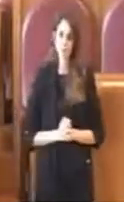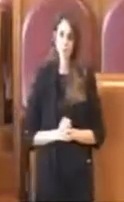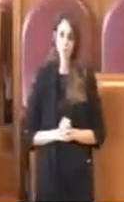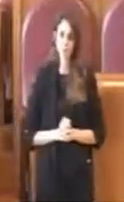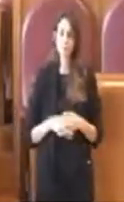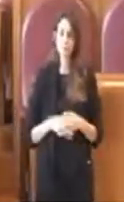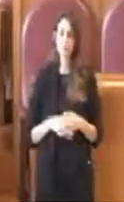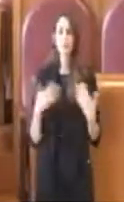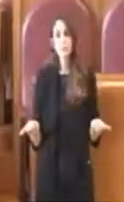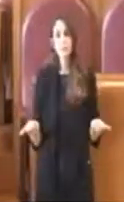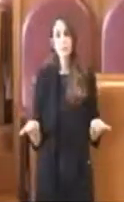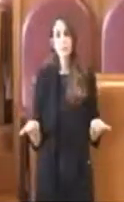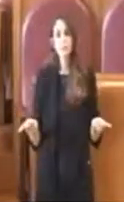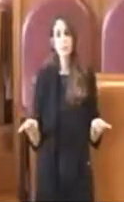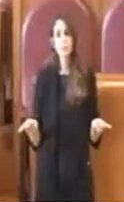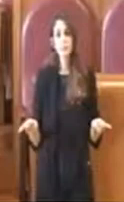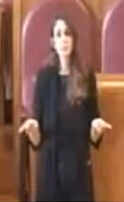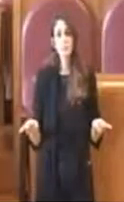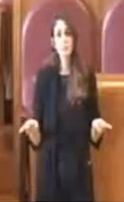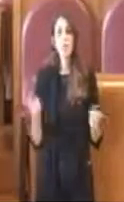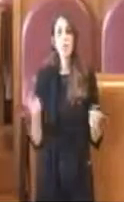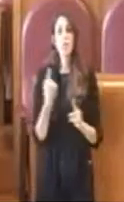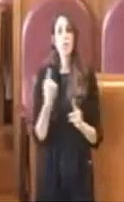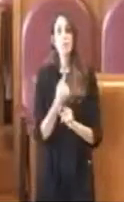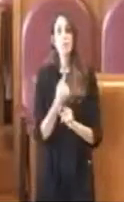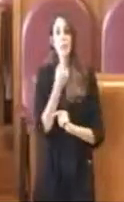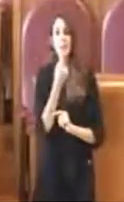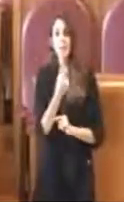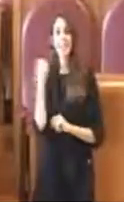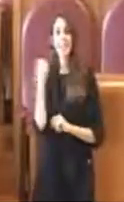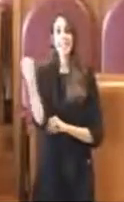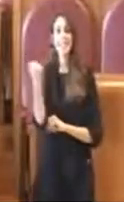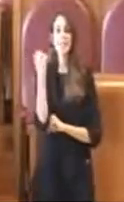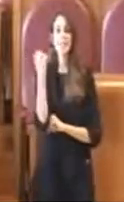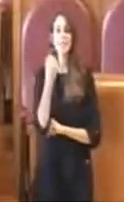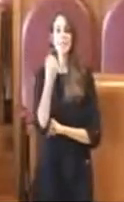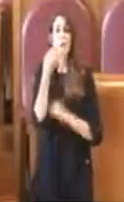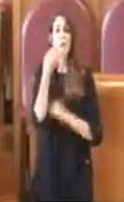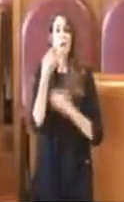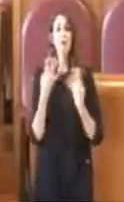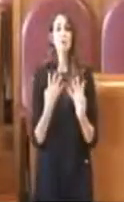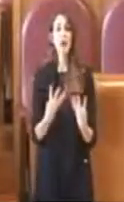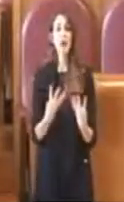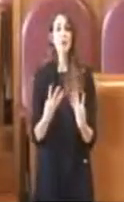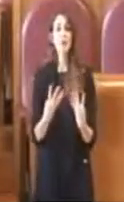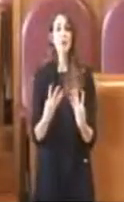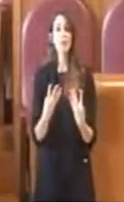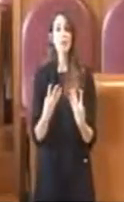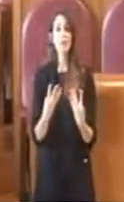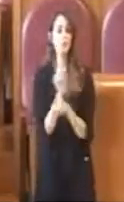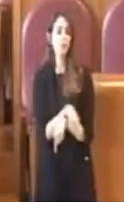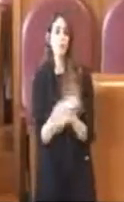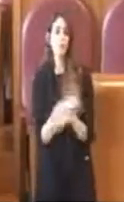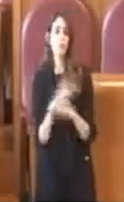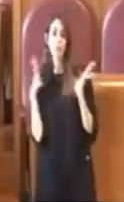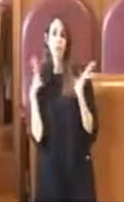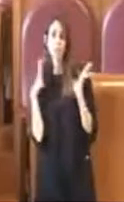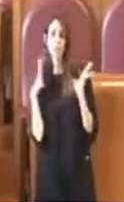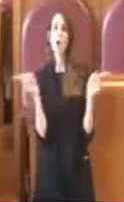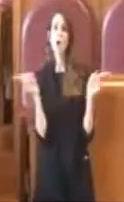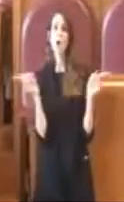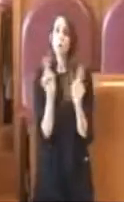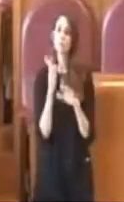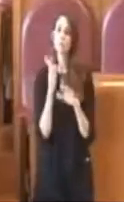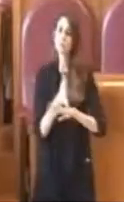su questo c'è da dire che il servizio Giardini non è stato a guardare, ma è intervenuto in modo